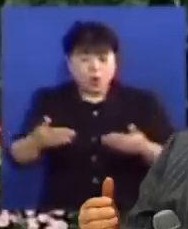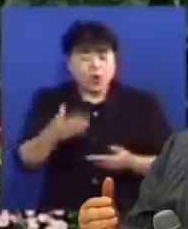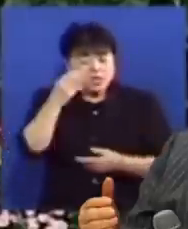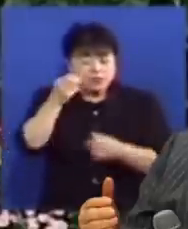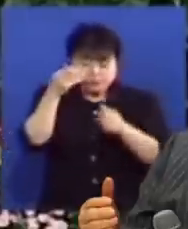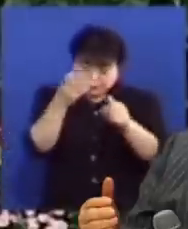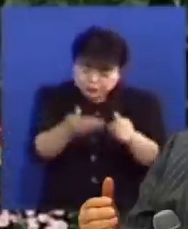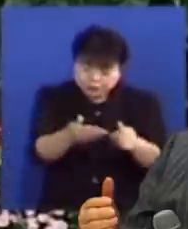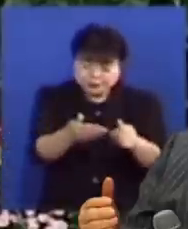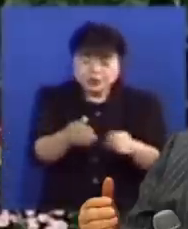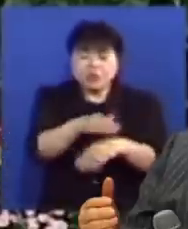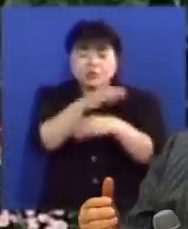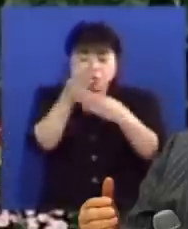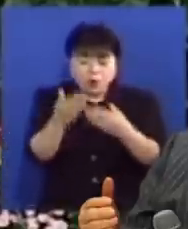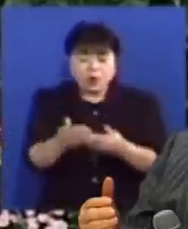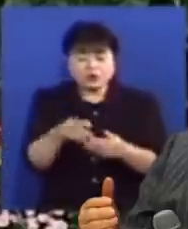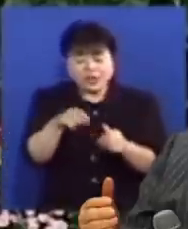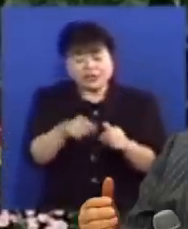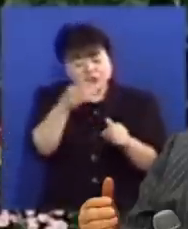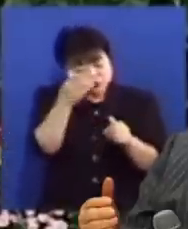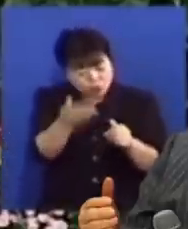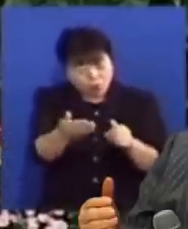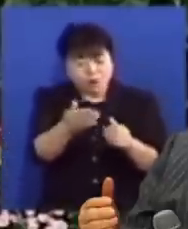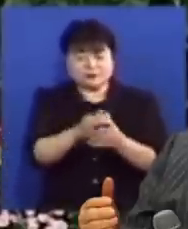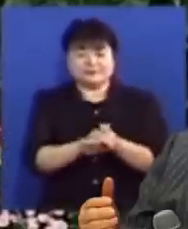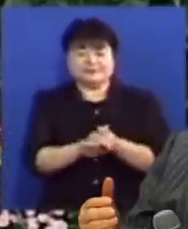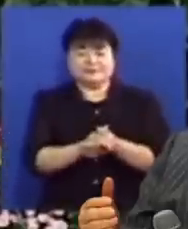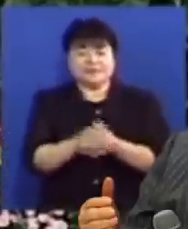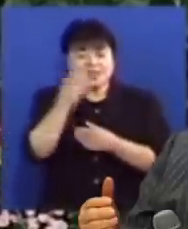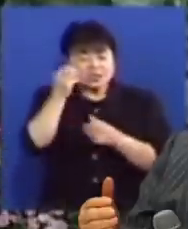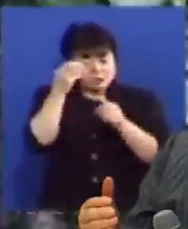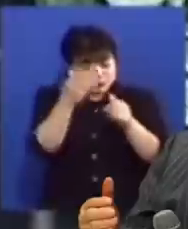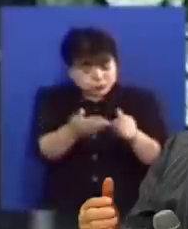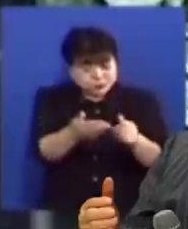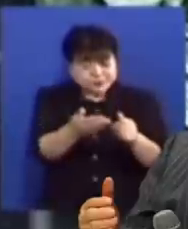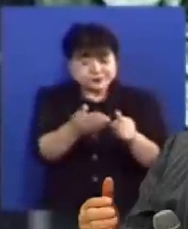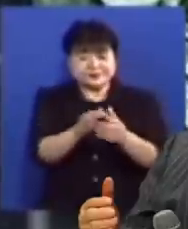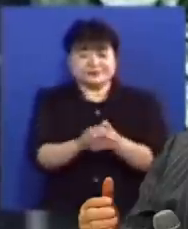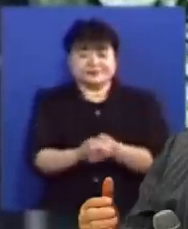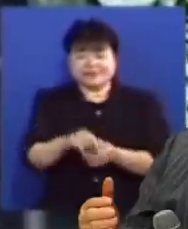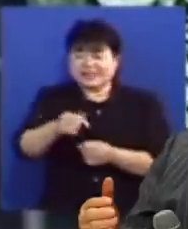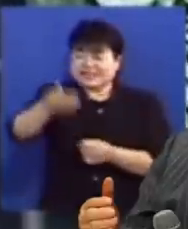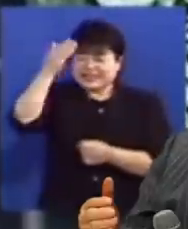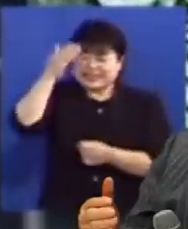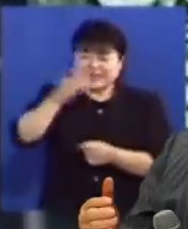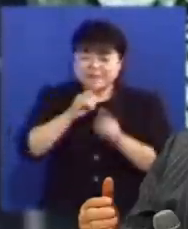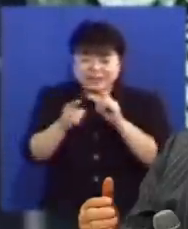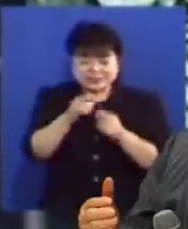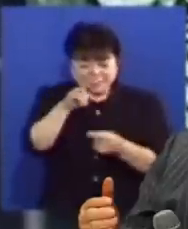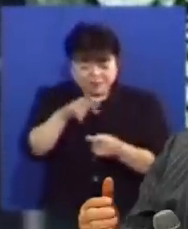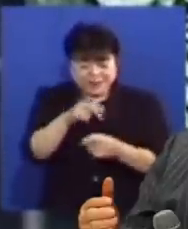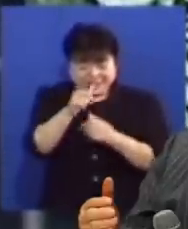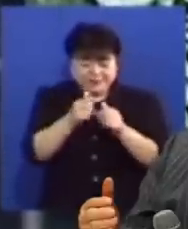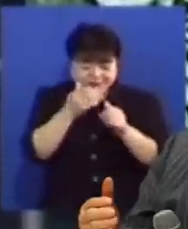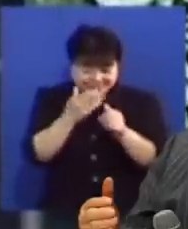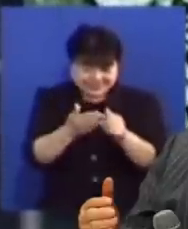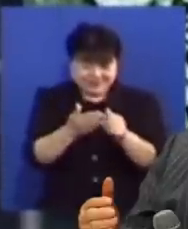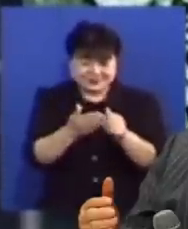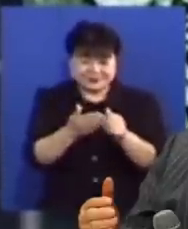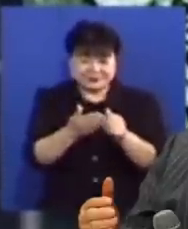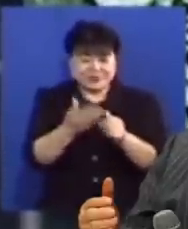기름 부음이 모든 것을 너희에게 가르치며 기름 부음이라는 것은 옛날에 성경에 보면 하나님께서